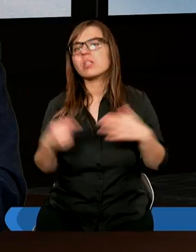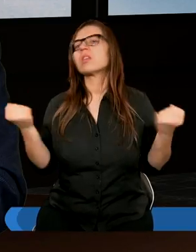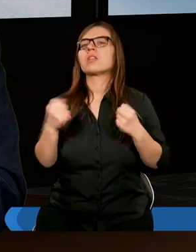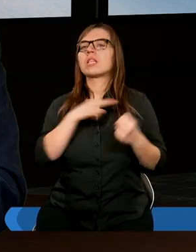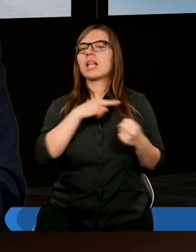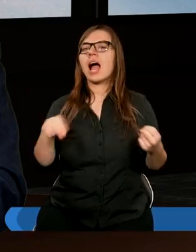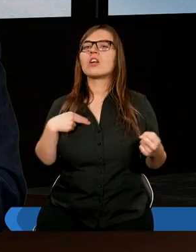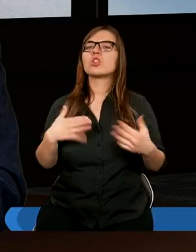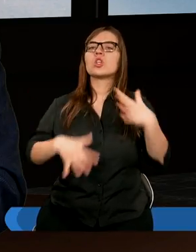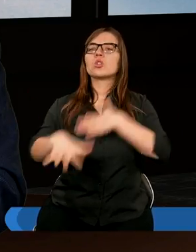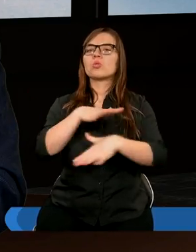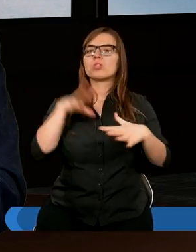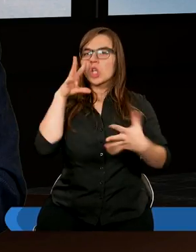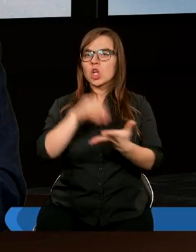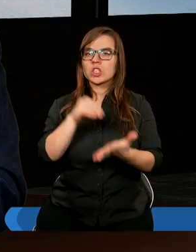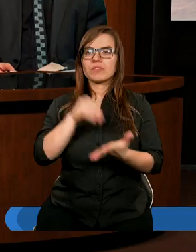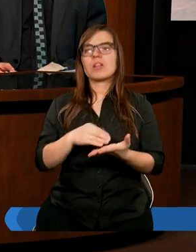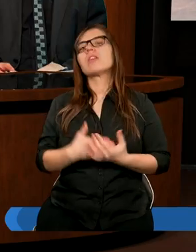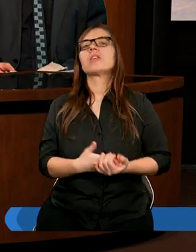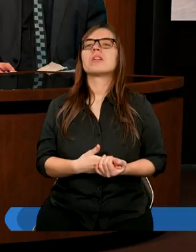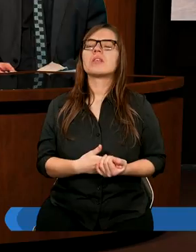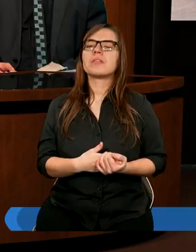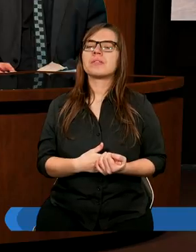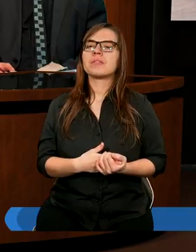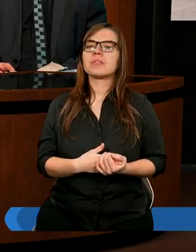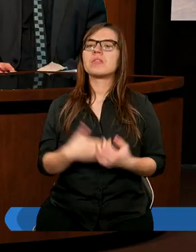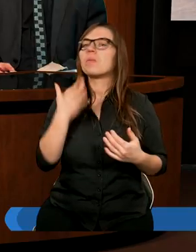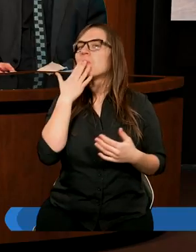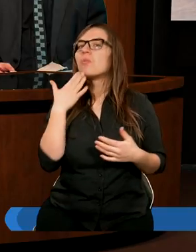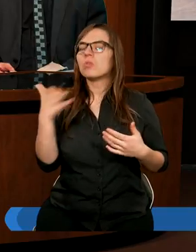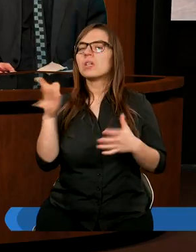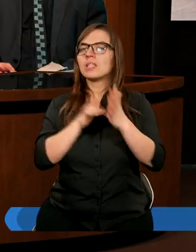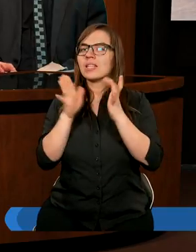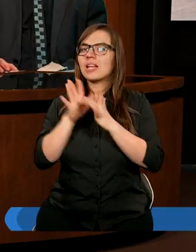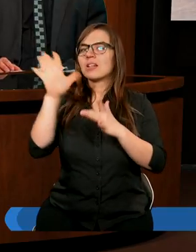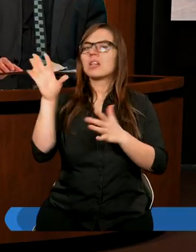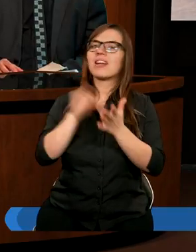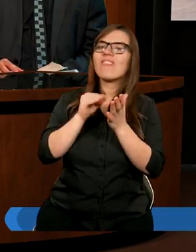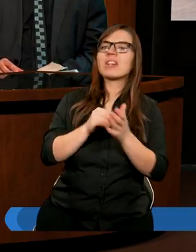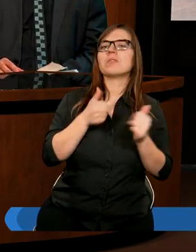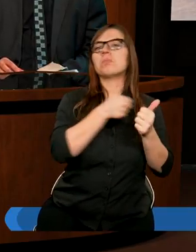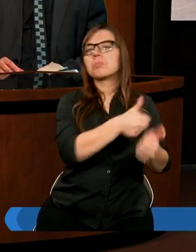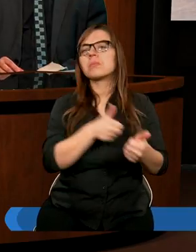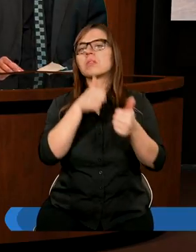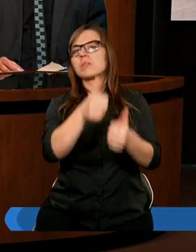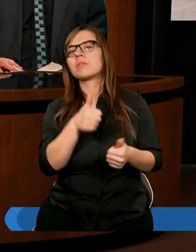duchowe doświadczenie. Mówiliśmy o tym, że Jezus miał zwyczaj chodzić do